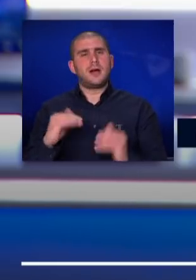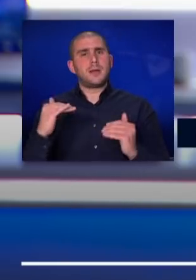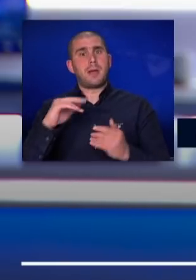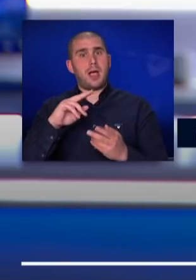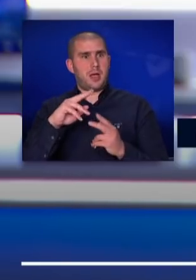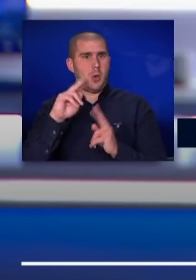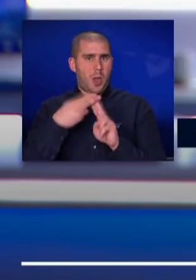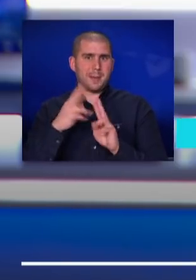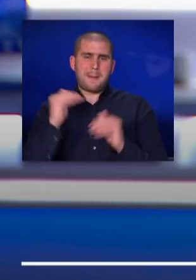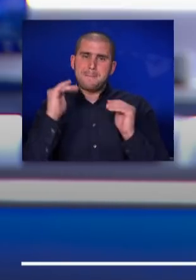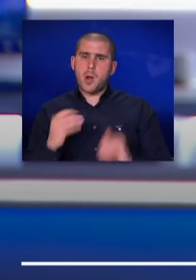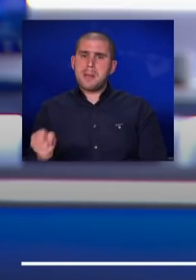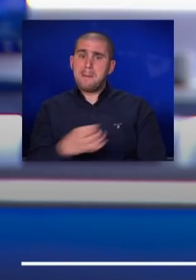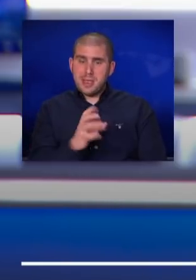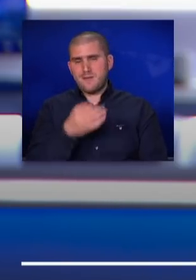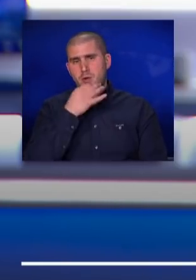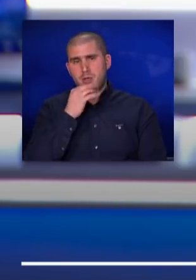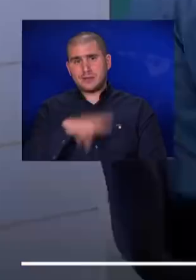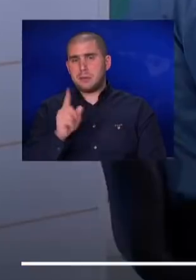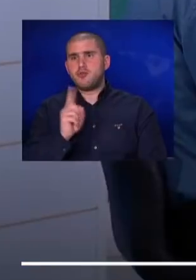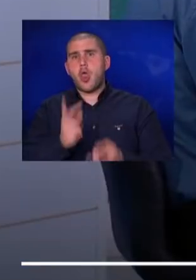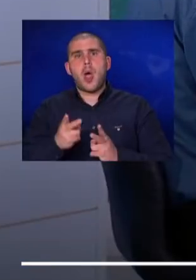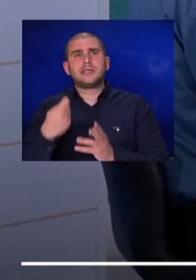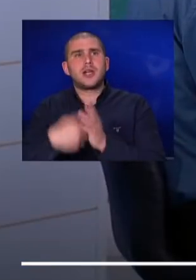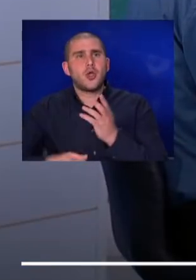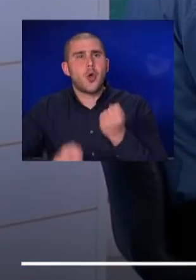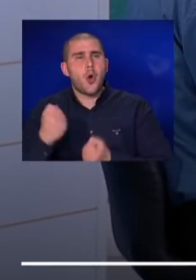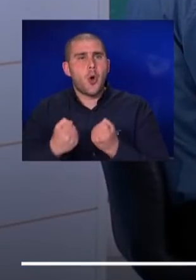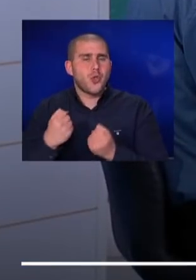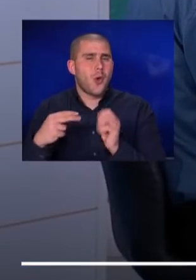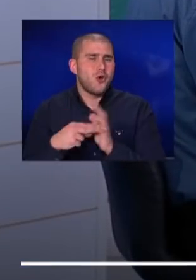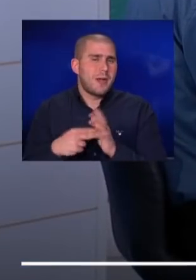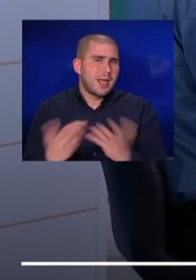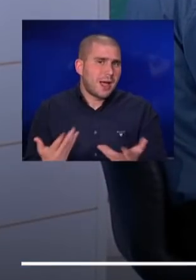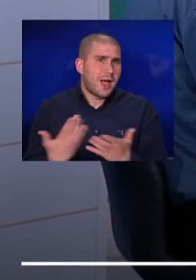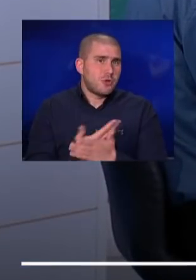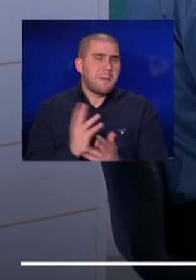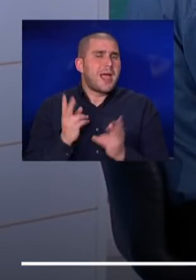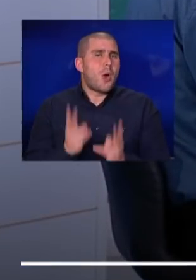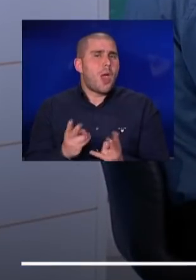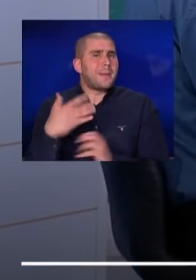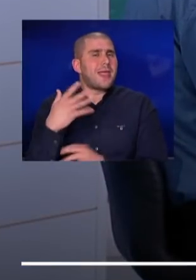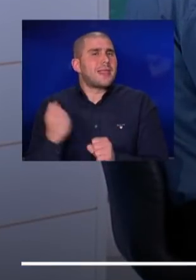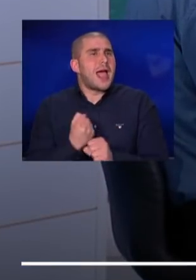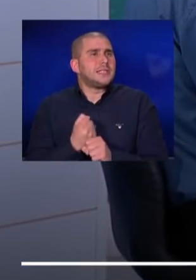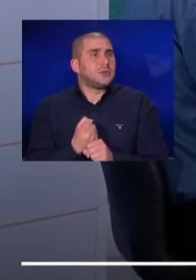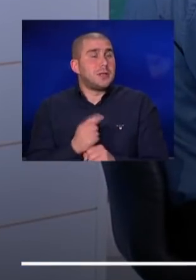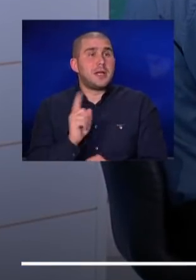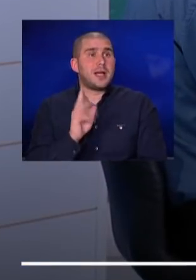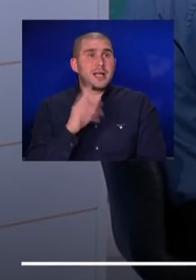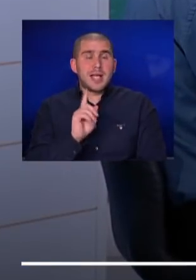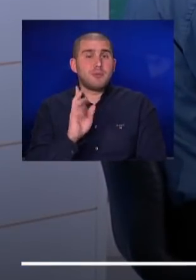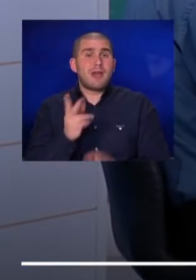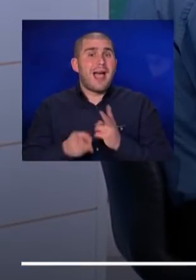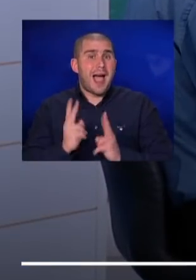פלטות, גם יותר טוב לציבור. ומי שלא ירוץ לקנות עכשיו רכב חשמלי חדש, מה יכולה לעשות המדינה? גם מי שירוץ לקנות